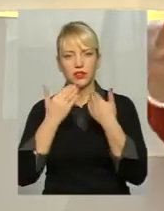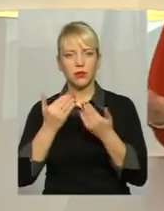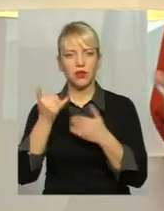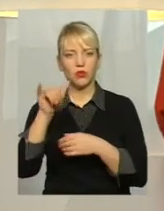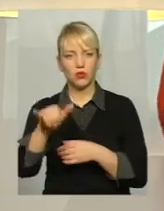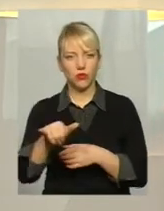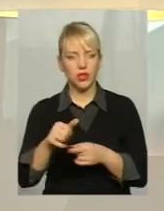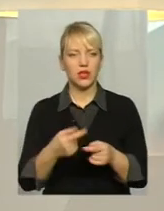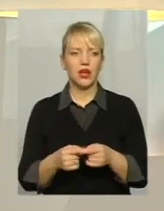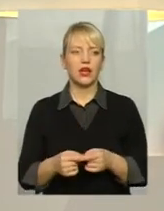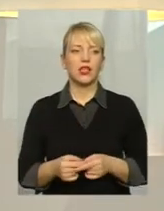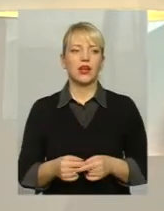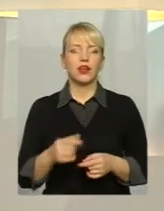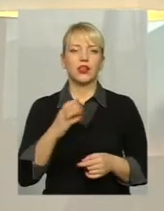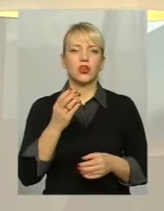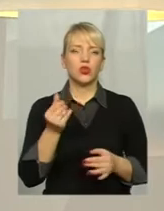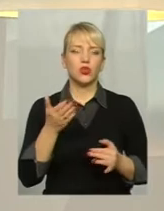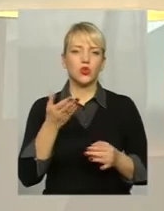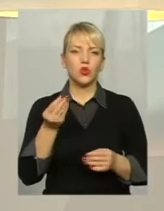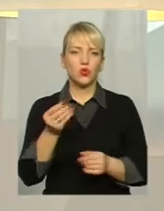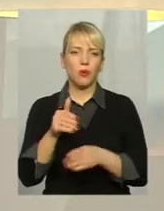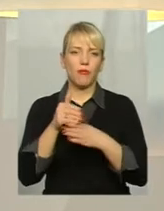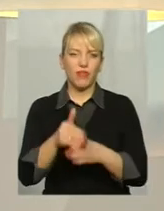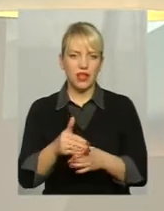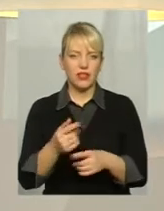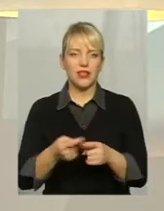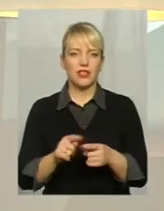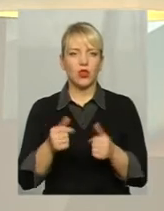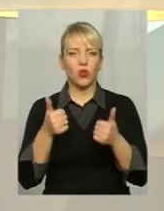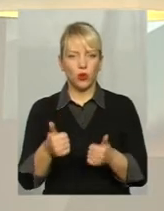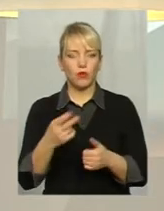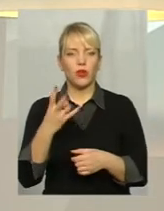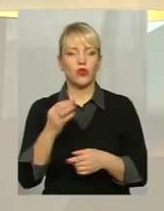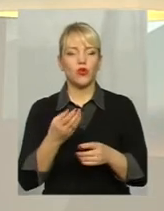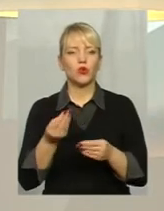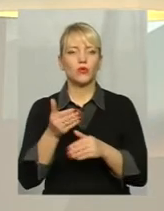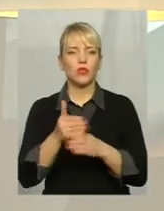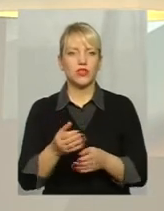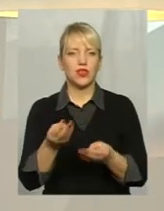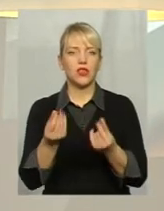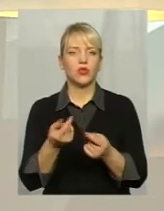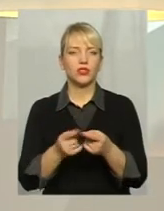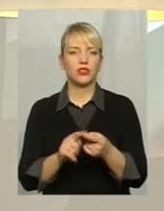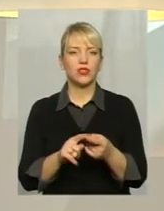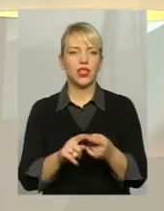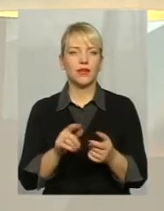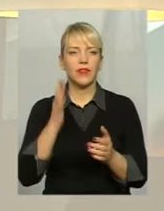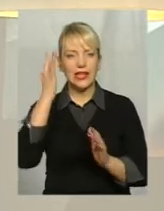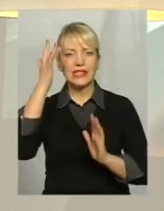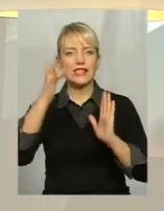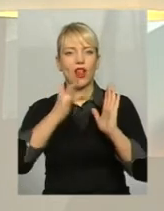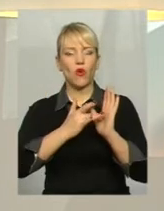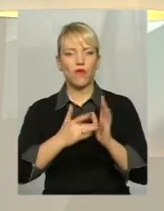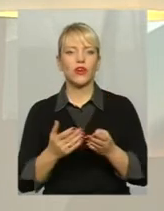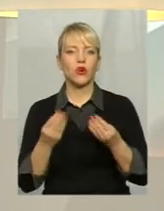можливо трошки провокативне Субвенція добре, але субвенційні гроші це цільові гроші І гроші, які даються